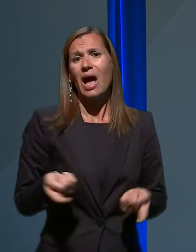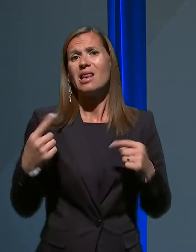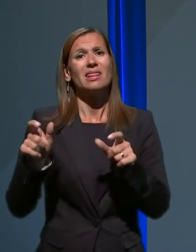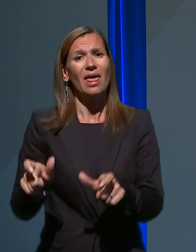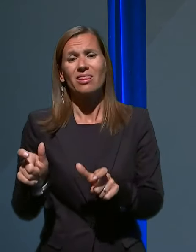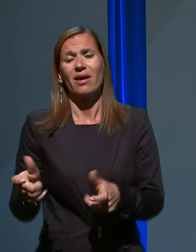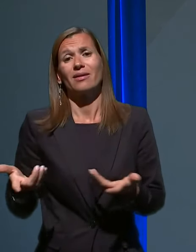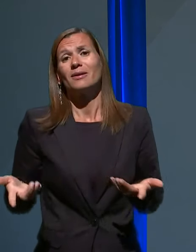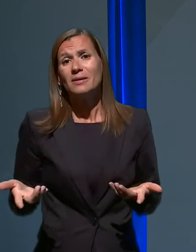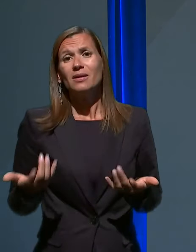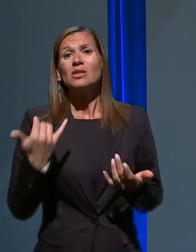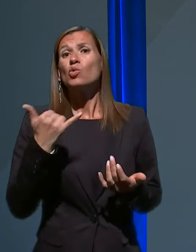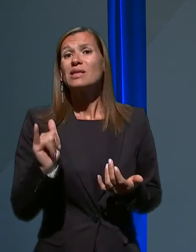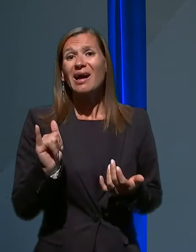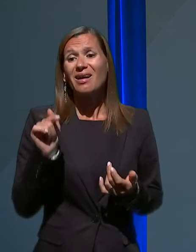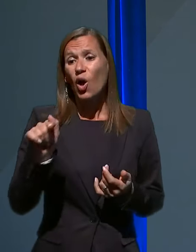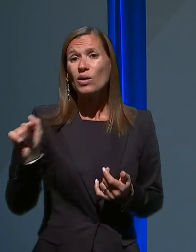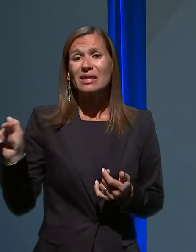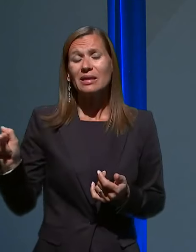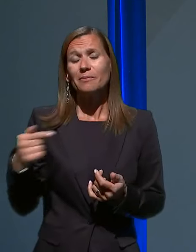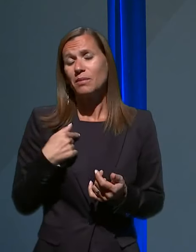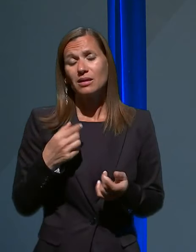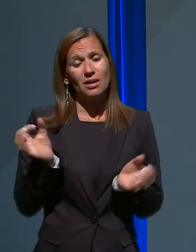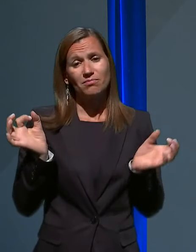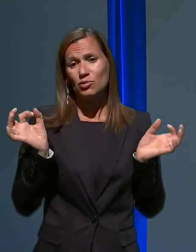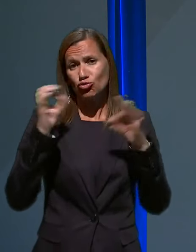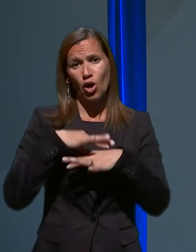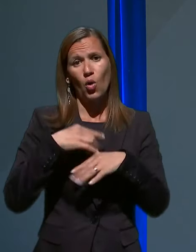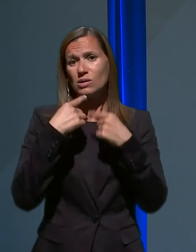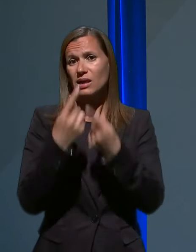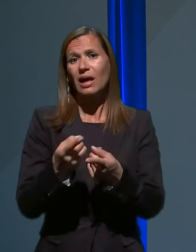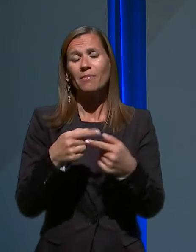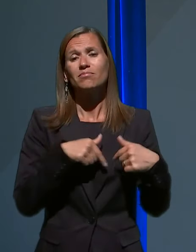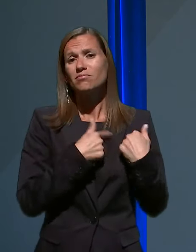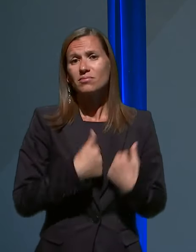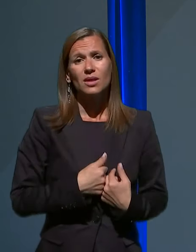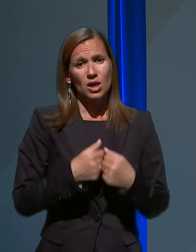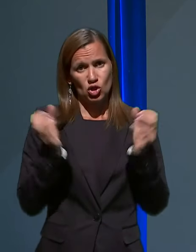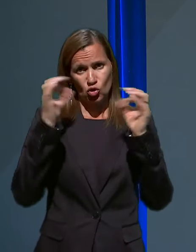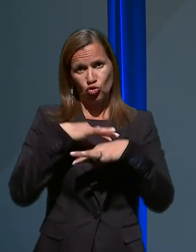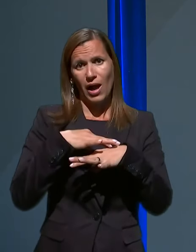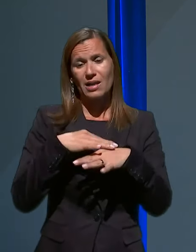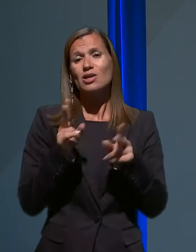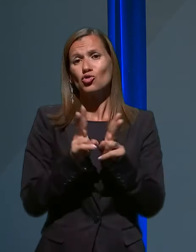za vsakega od njih mi je žal in izrekam so žalje sorodnikom.